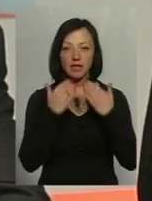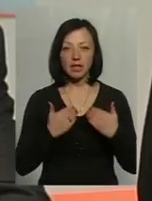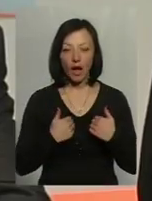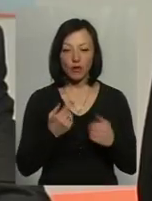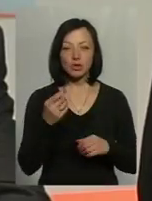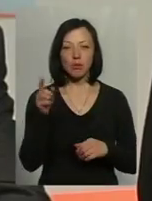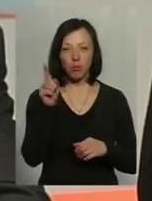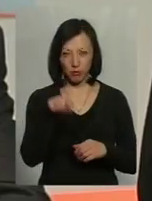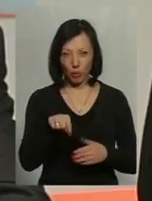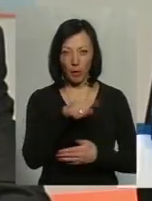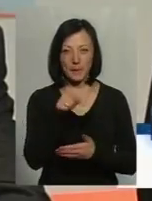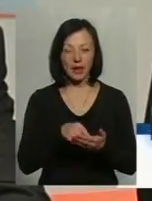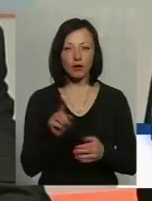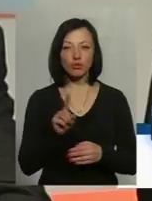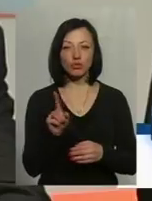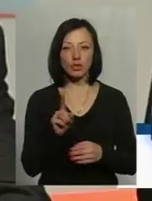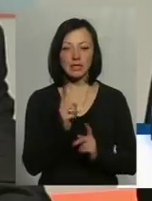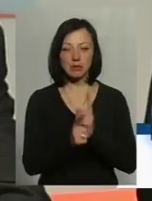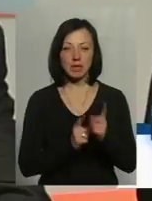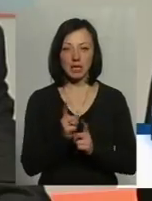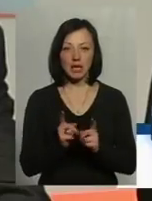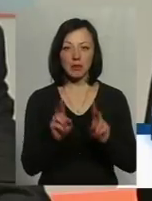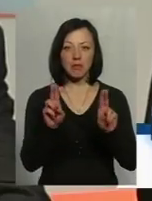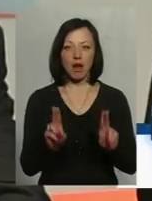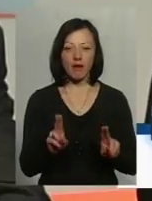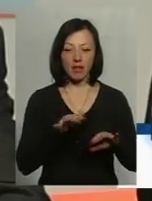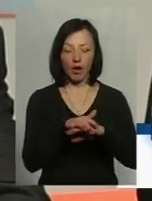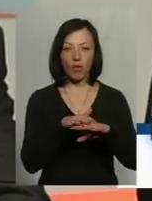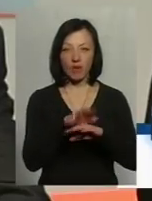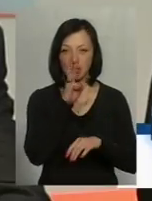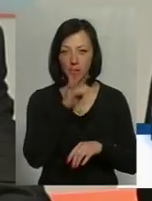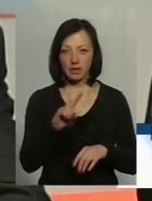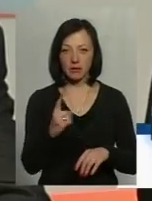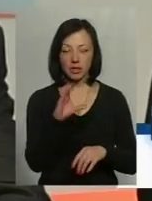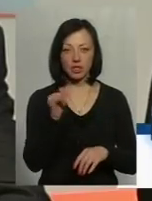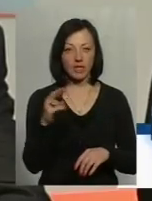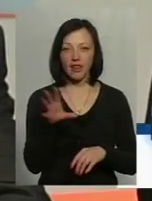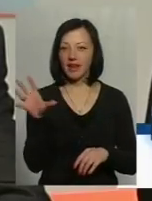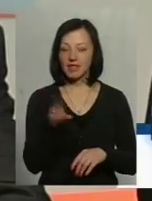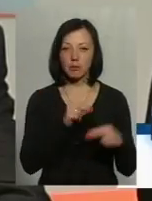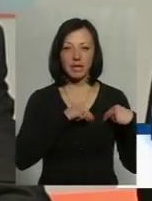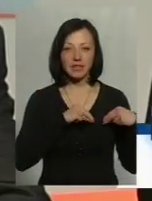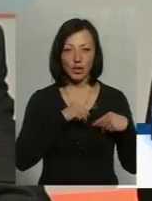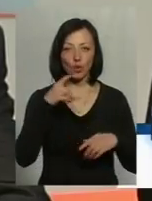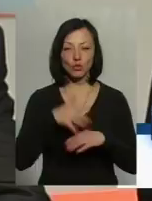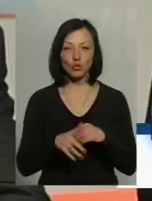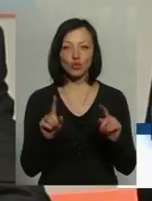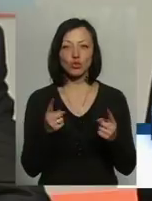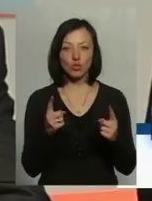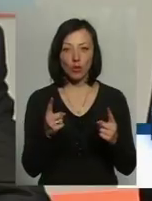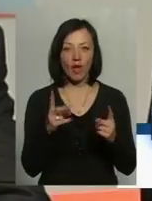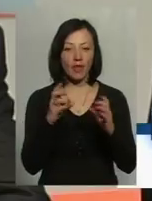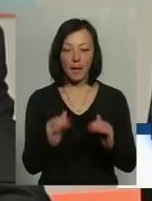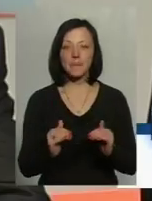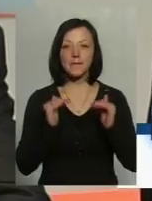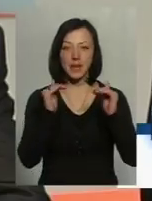того приводу, що, по-перше, змінилися принципи нарахування заробітної плати з 1 січня і не всі працівники розуміють, чому не